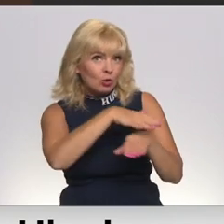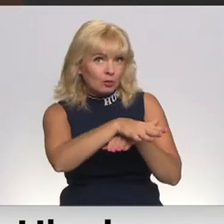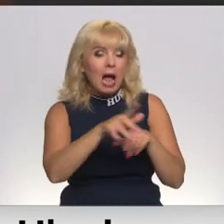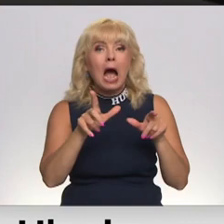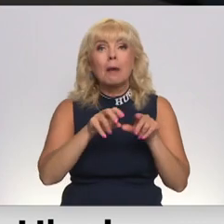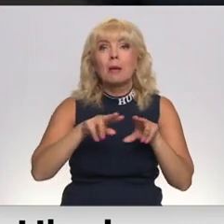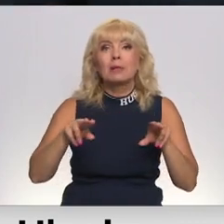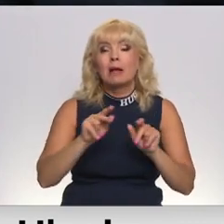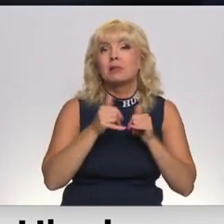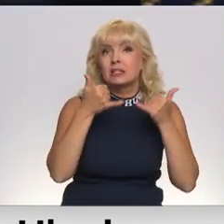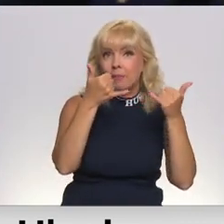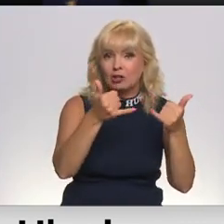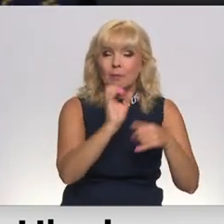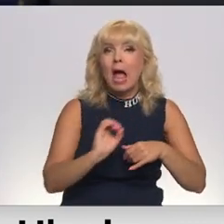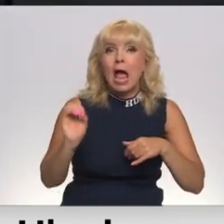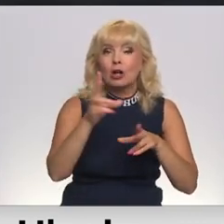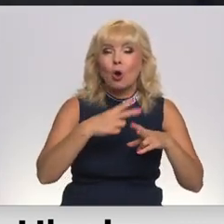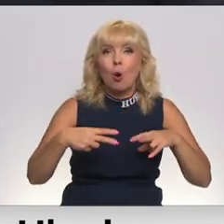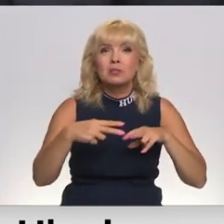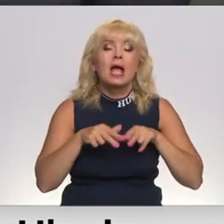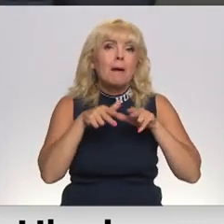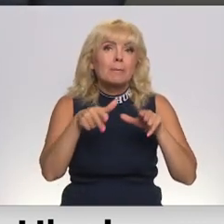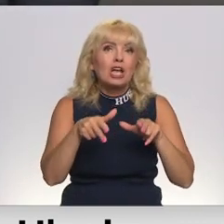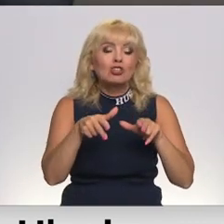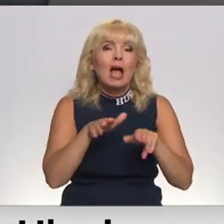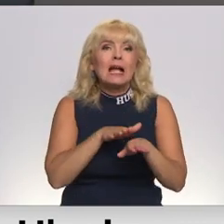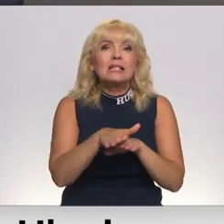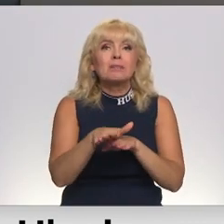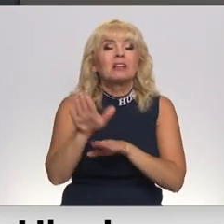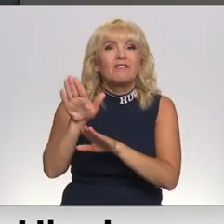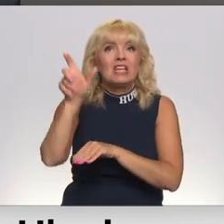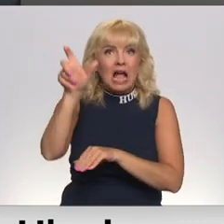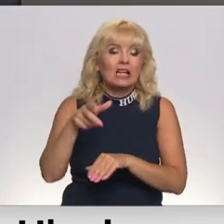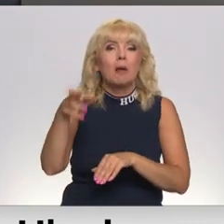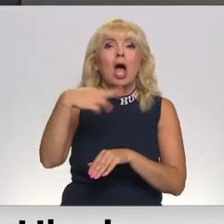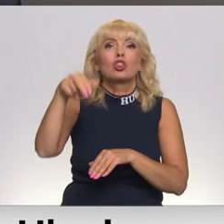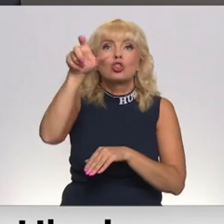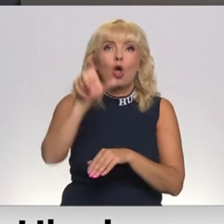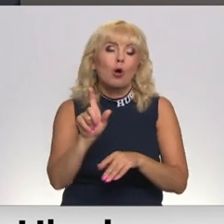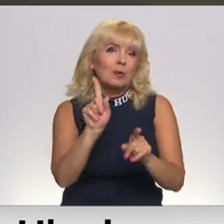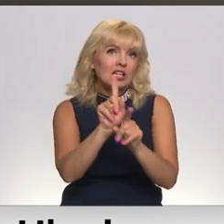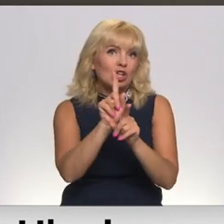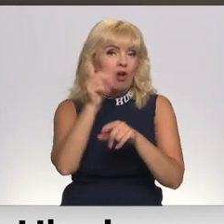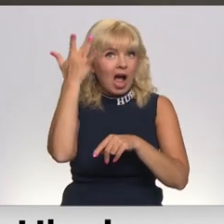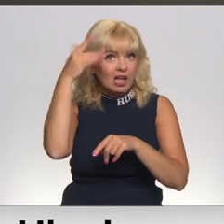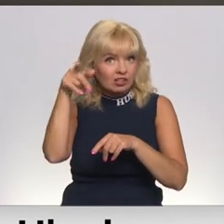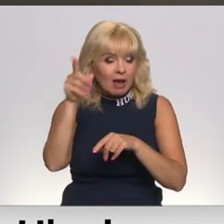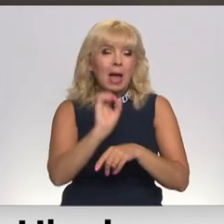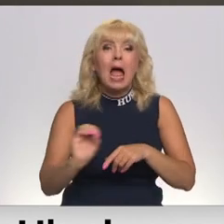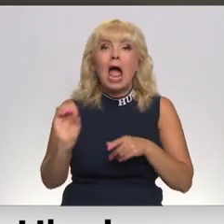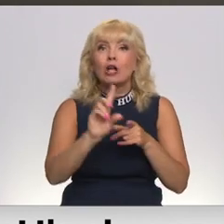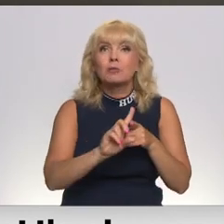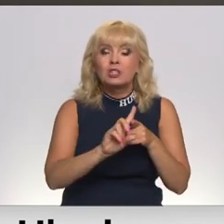premjeras savu dāvanu pasniedz Eiropas komisijas priekšsēdētājs izpildu vietniekam Valdim Dombrovskim. Tikšanās laikā SV. Tur Eiropas